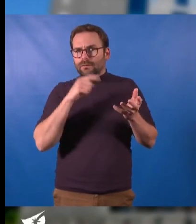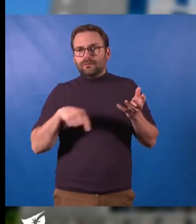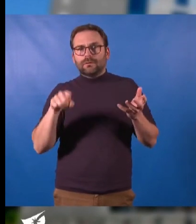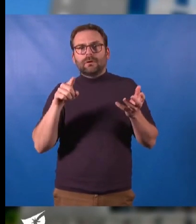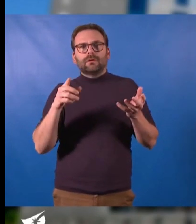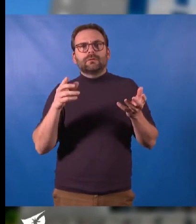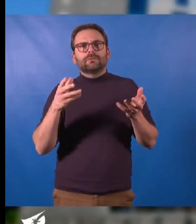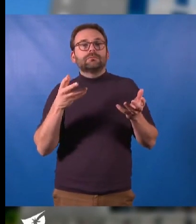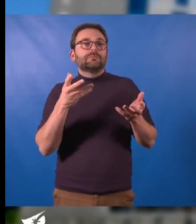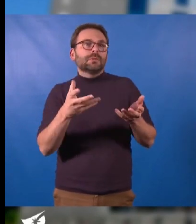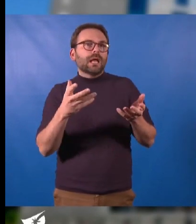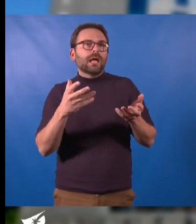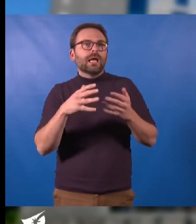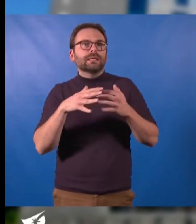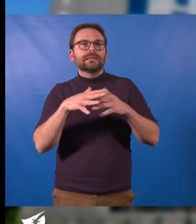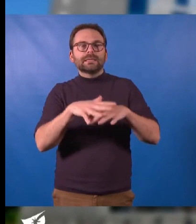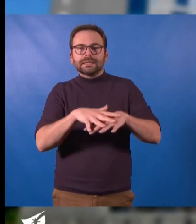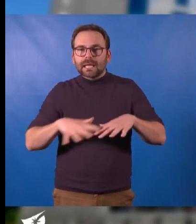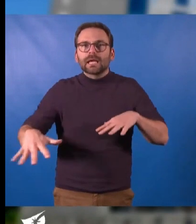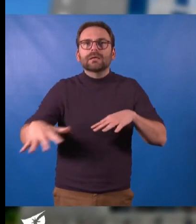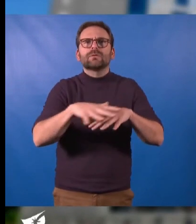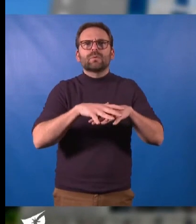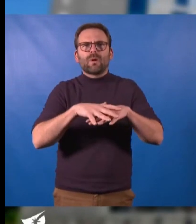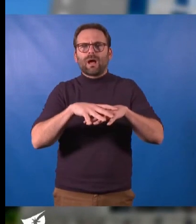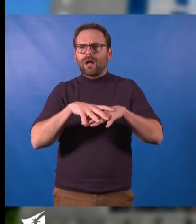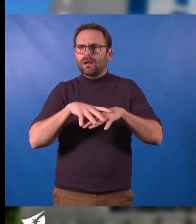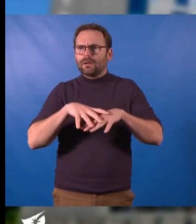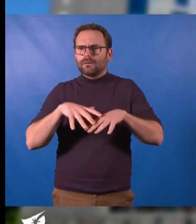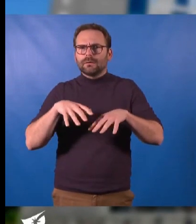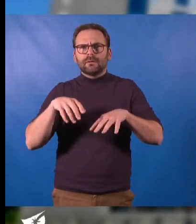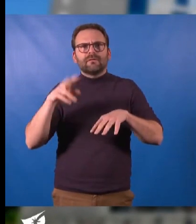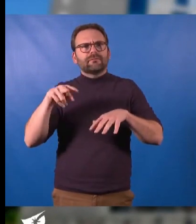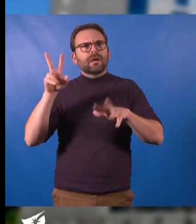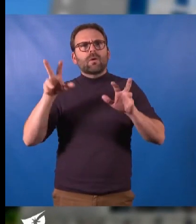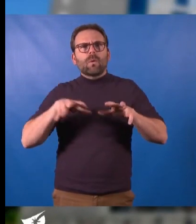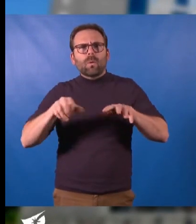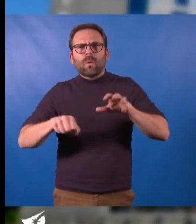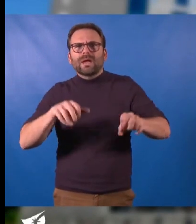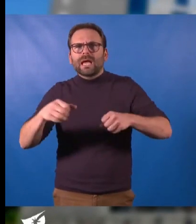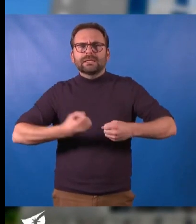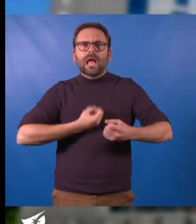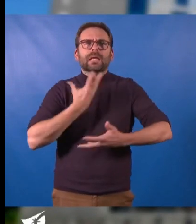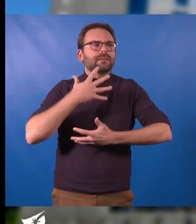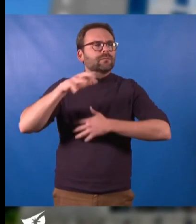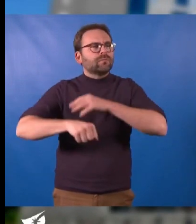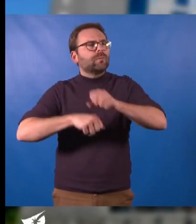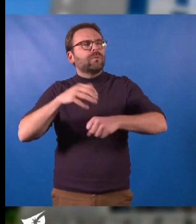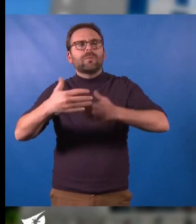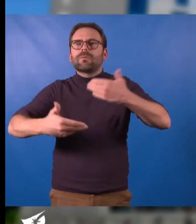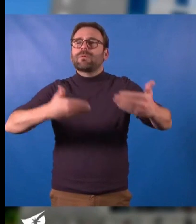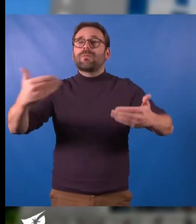comme territoire de conquête pour la création artistique, notre ville,